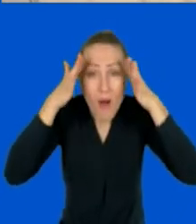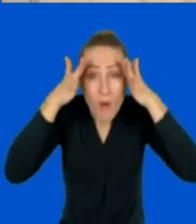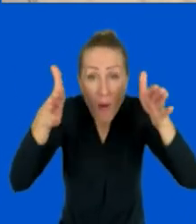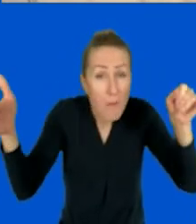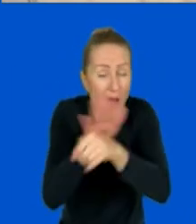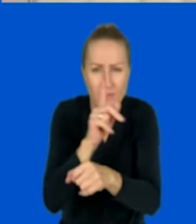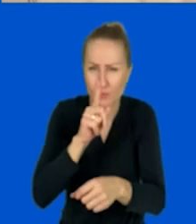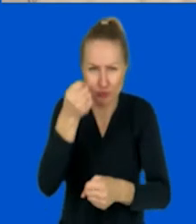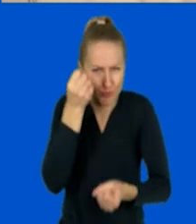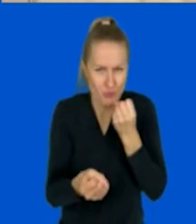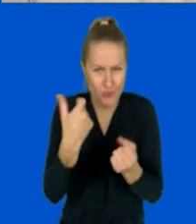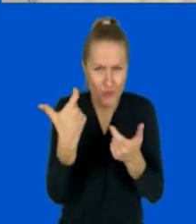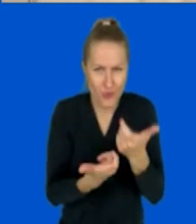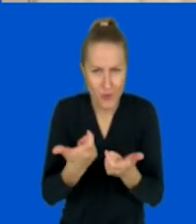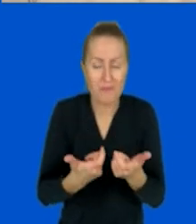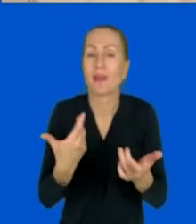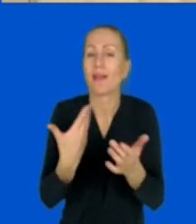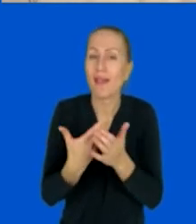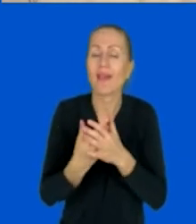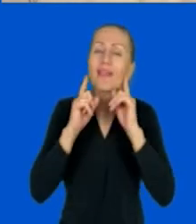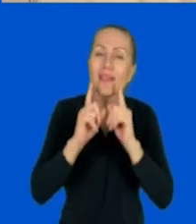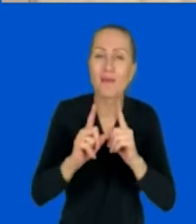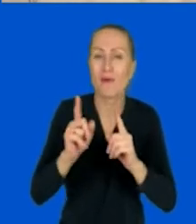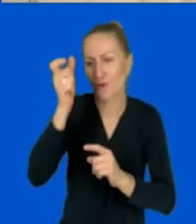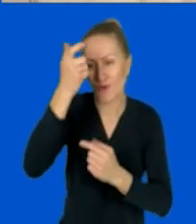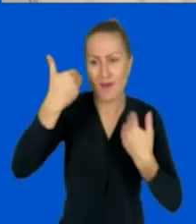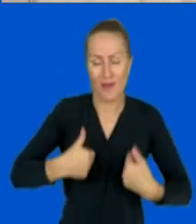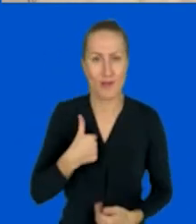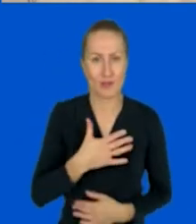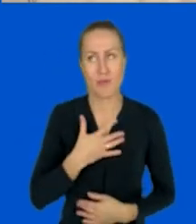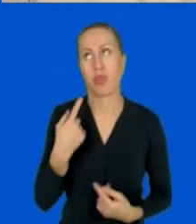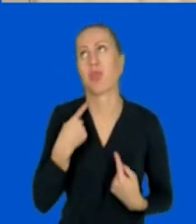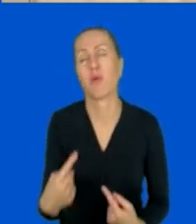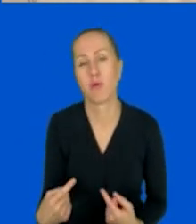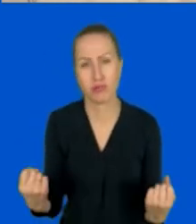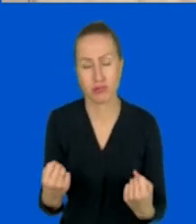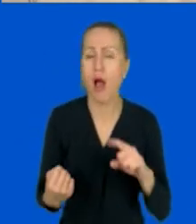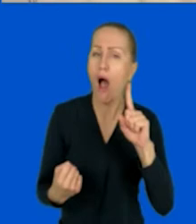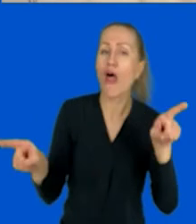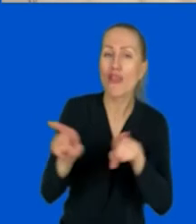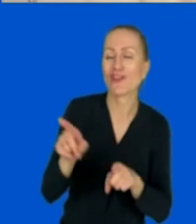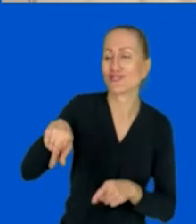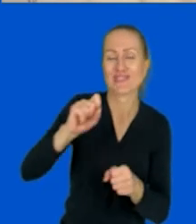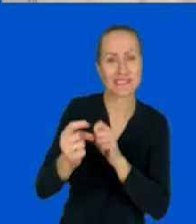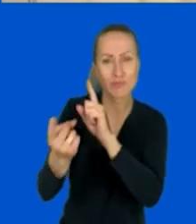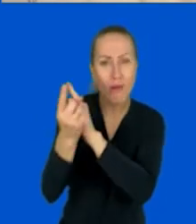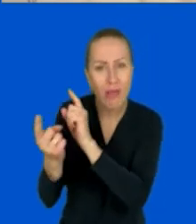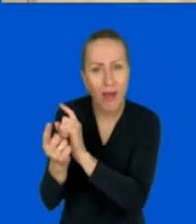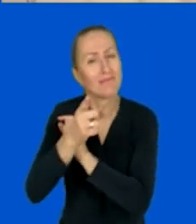no i siłą rzeczy człowiek się nudzi. No i też są takie spotkania, pewnie też, znacie takie i pewnie